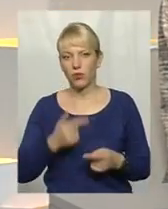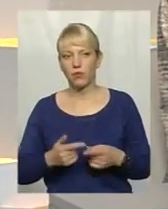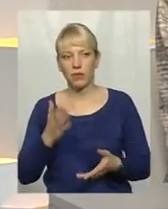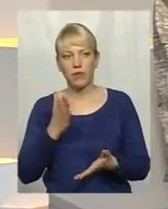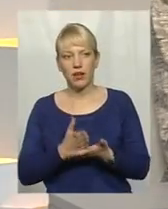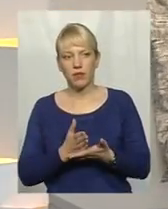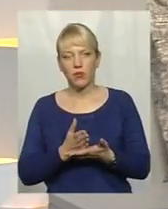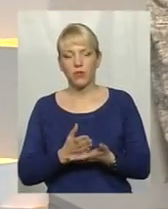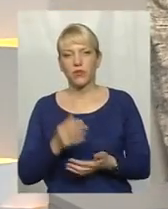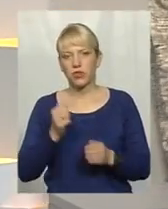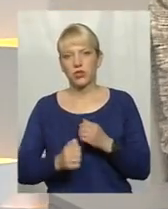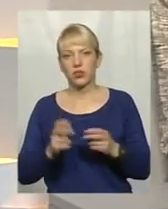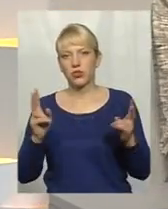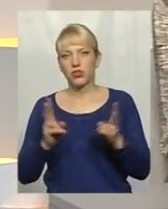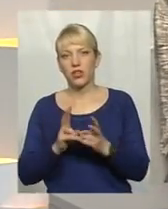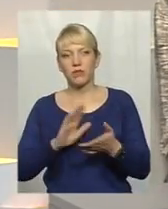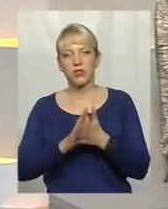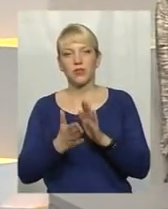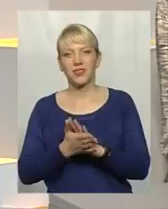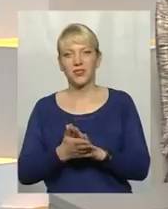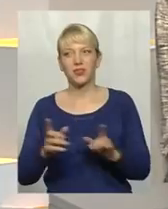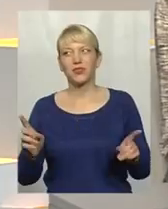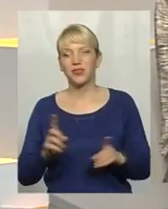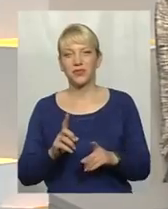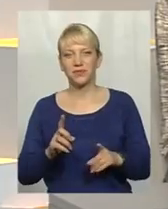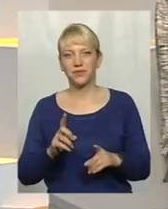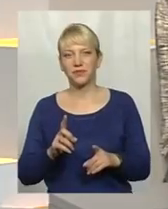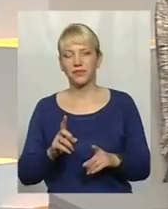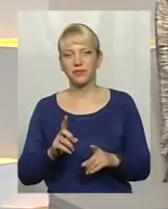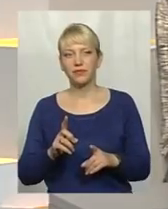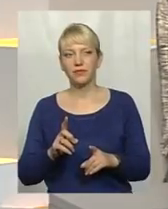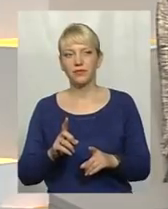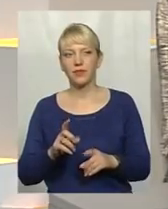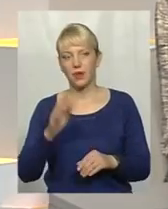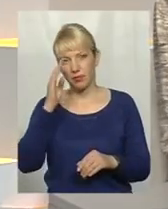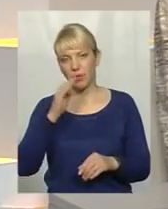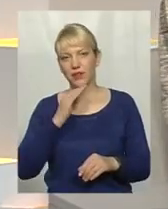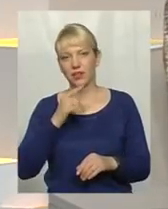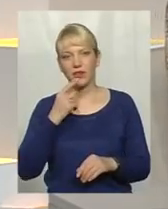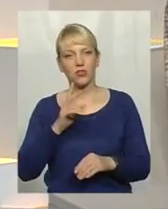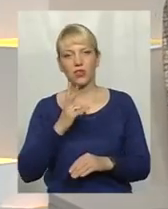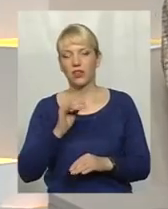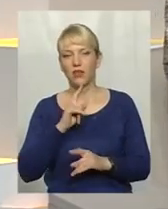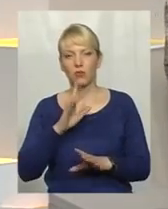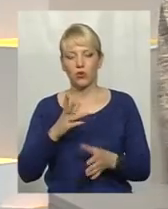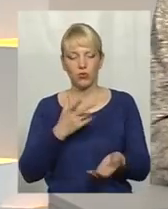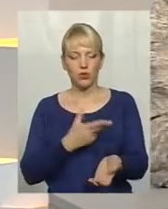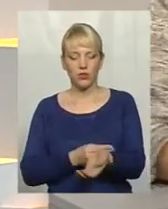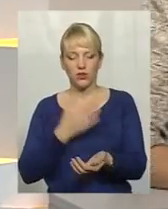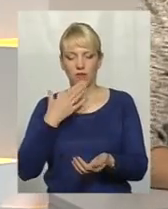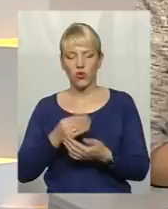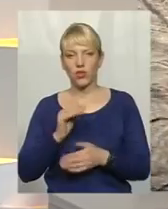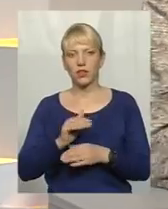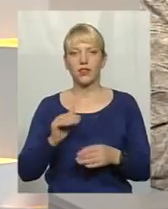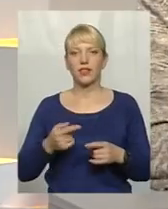бачимо ситуацію, що батьки кажуть, ні, ми не будемо щепити своїх дітей,